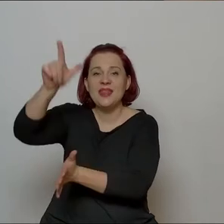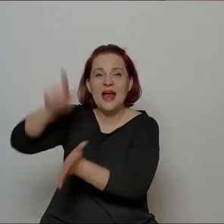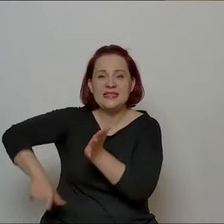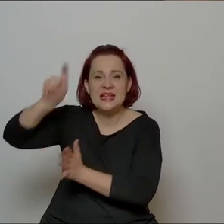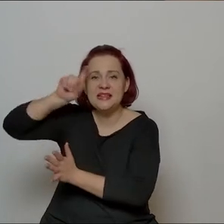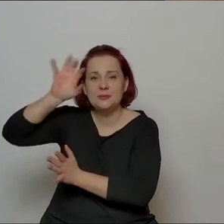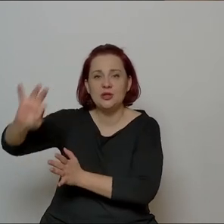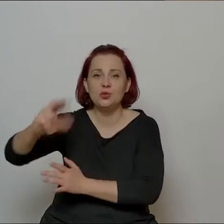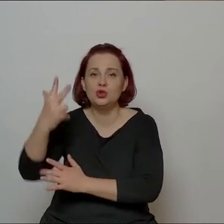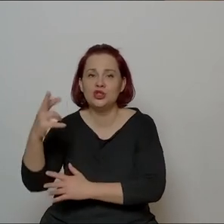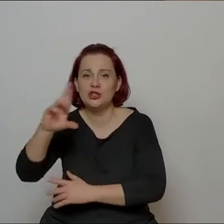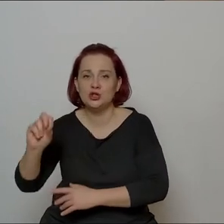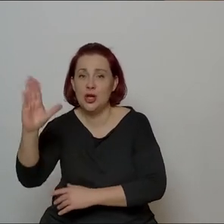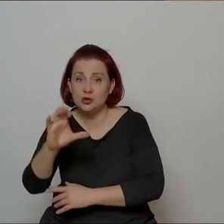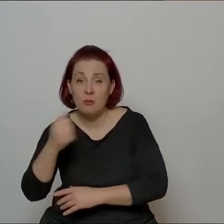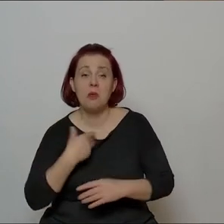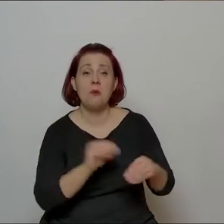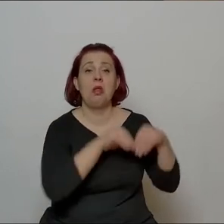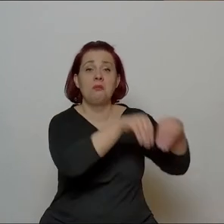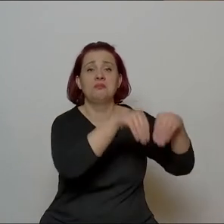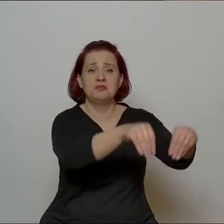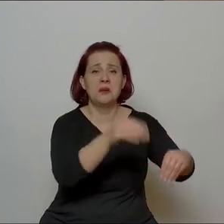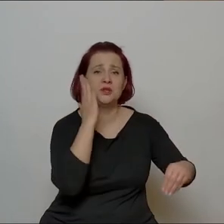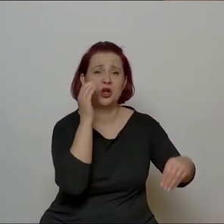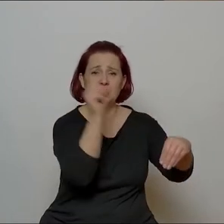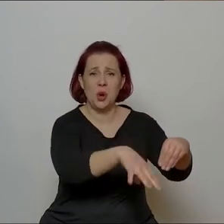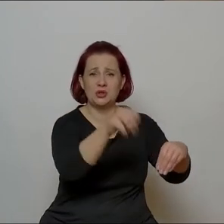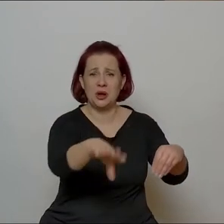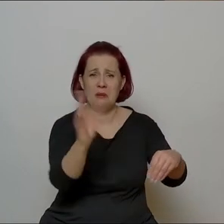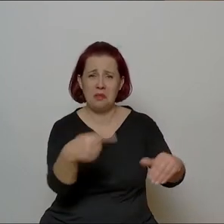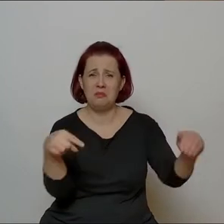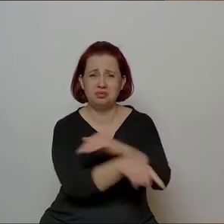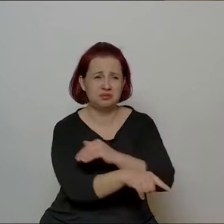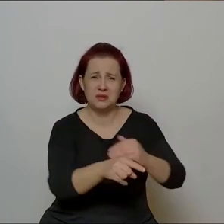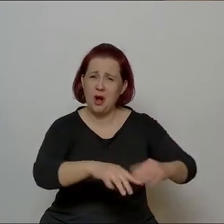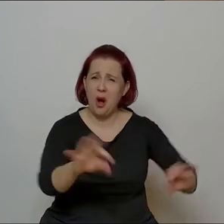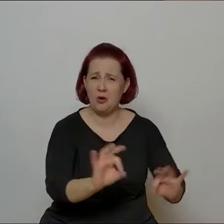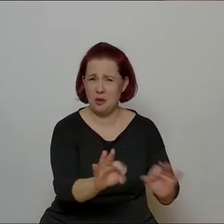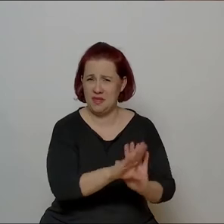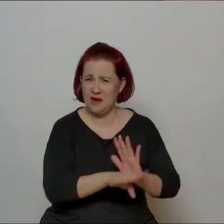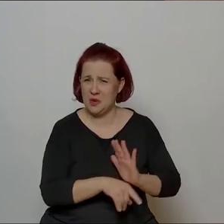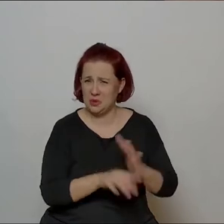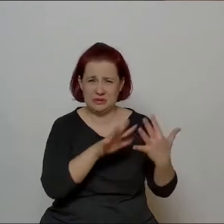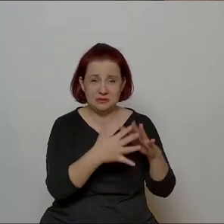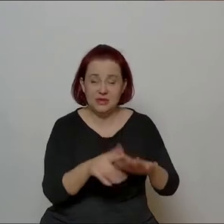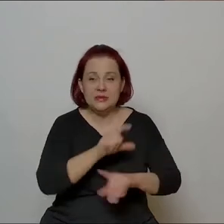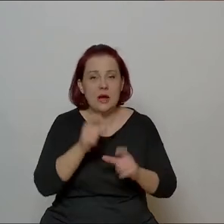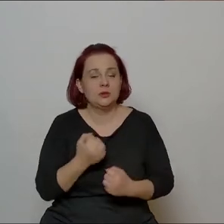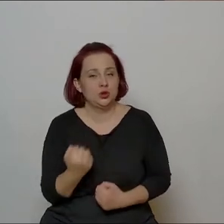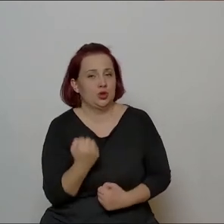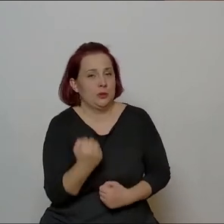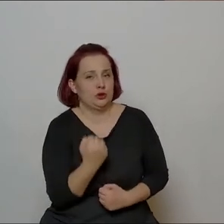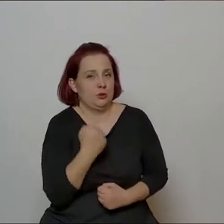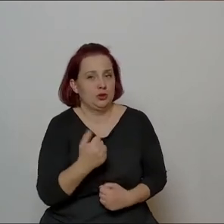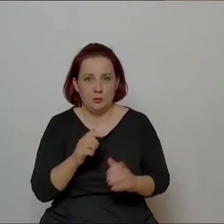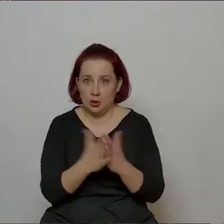Była wyrzucana do gorszego mieszkania, aż do takich baraków na pustkach cisowskich pod Gdynią i cały czas nosiła tego Norwida ze sobą w